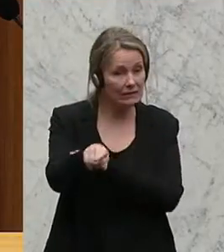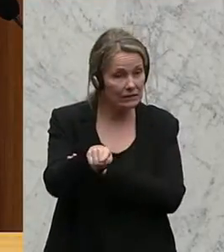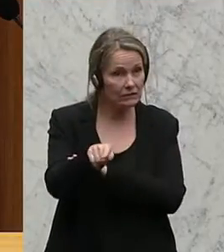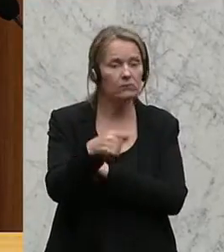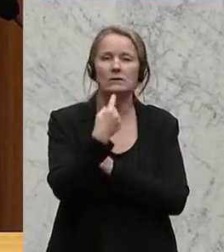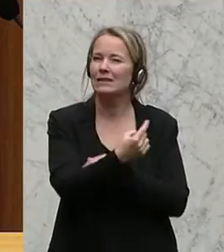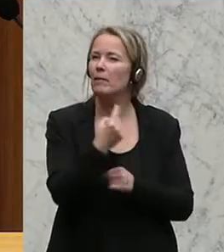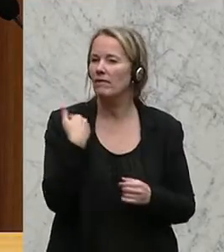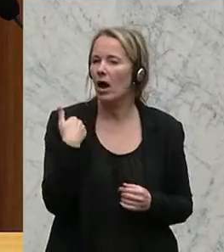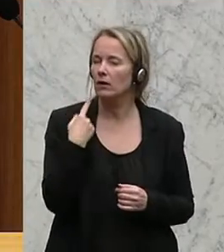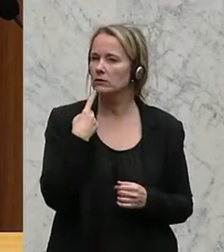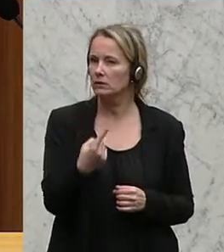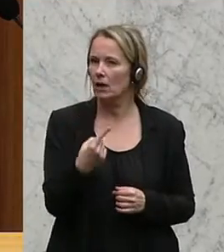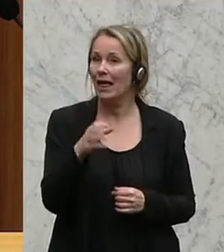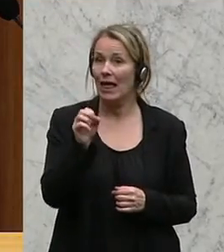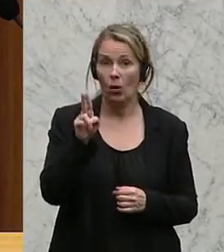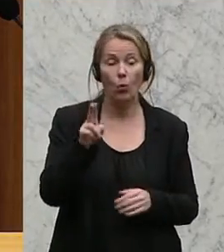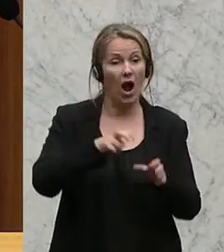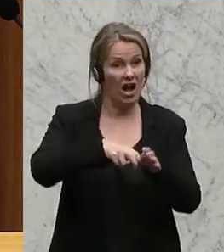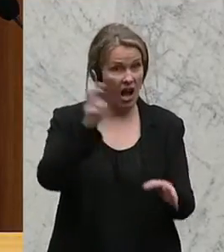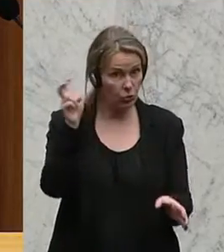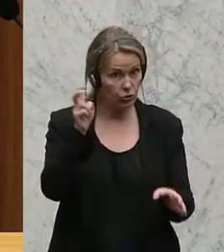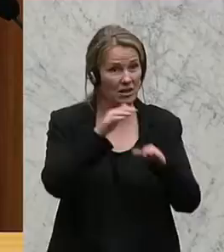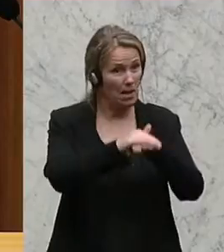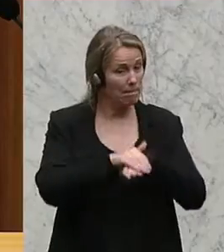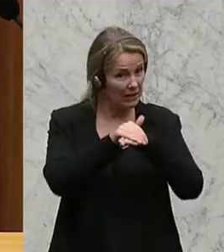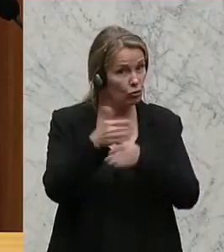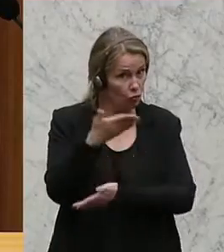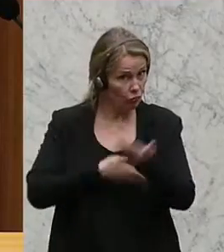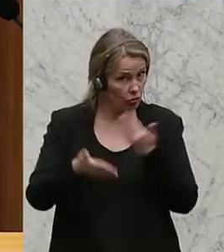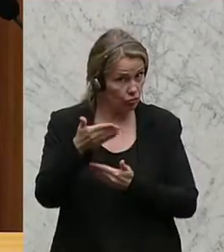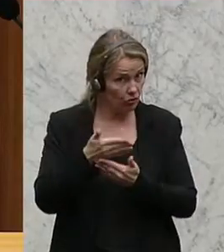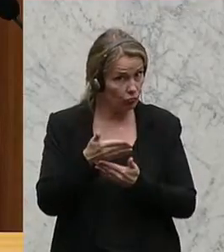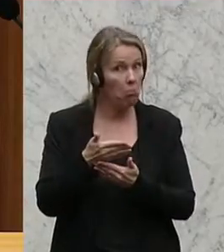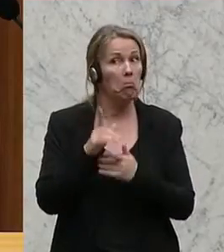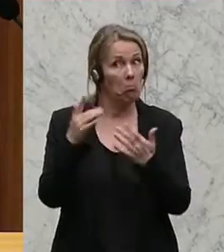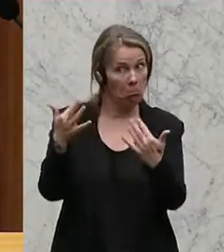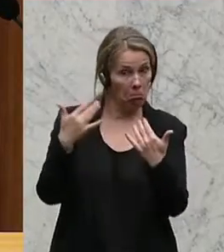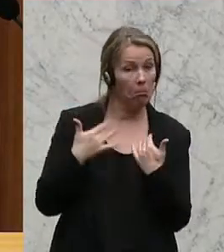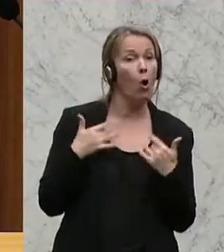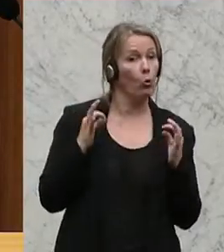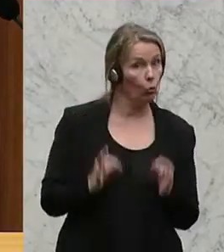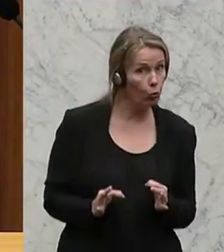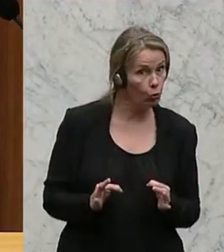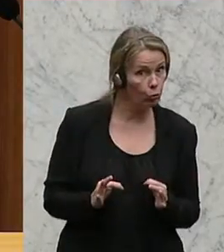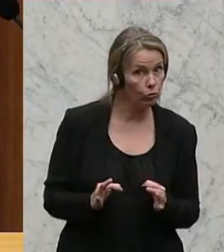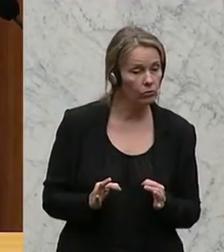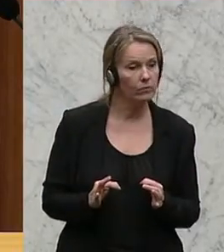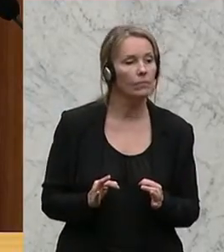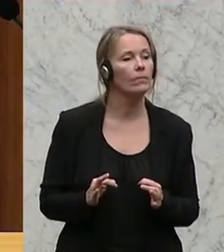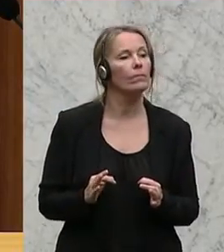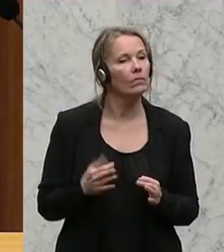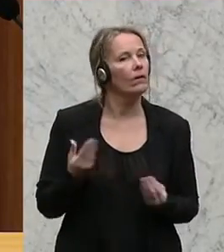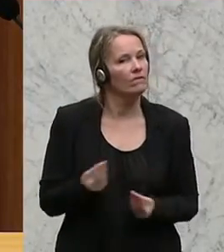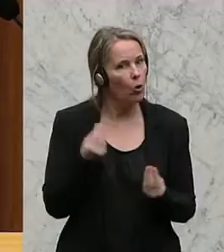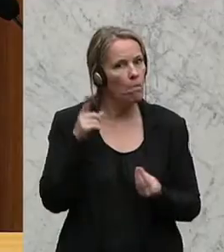anderem behauptet, dass ein EU-Austritt der britischen Wirtschaft guttun würde. Würde diese